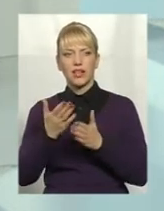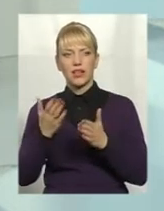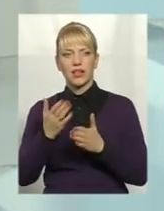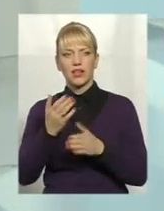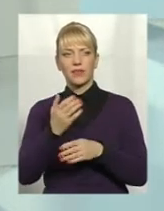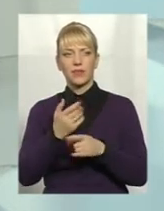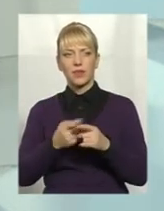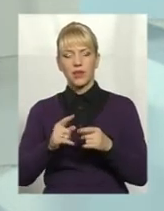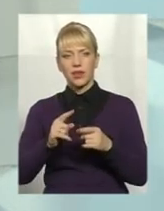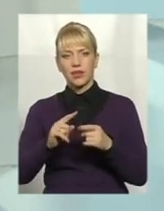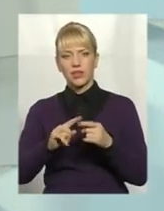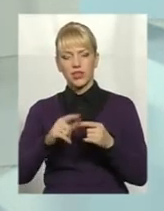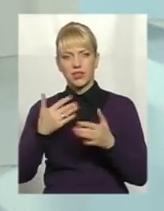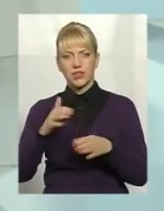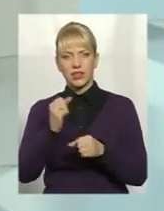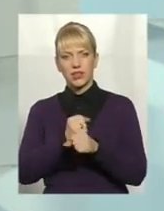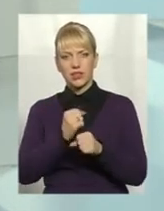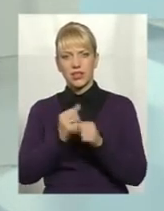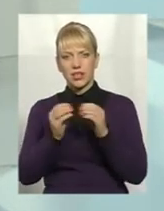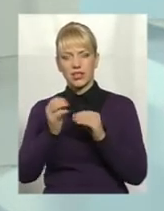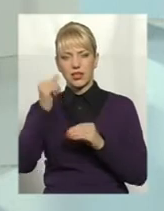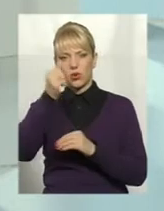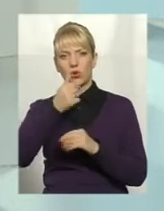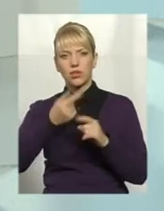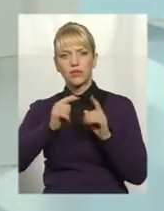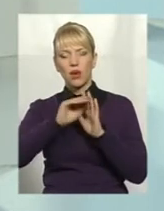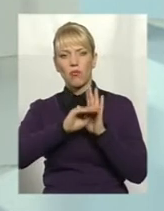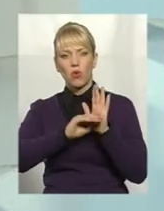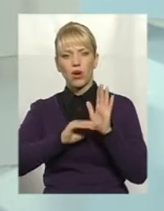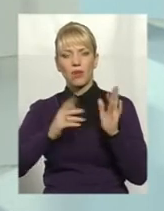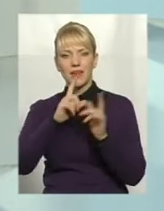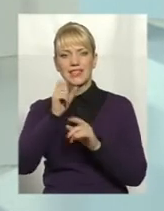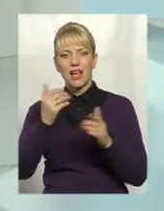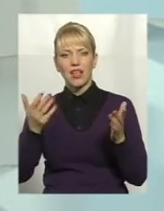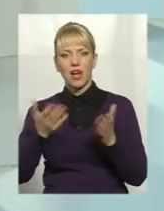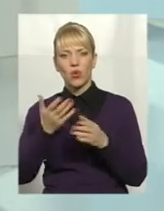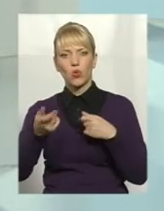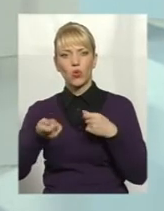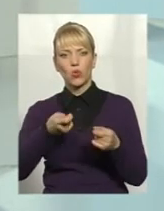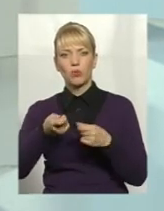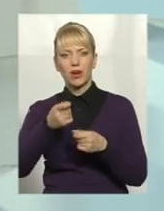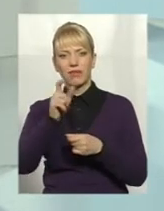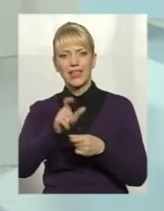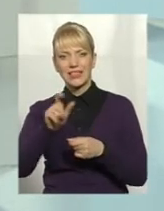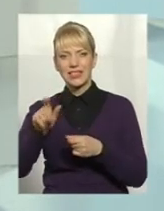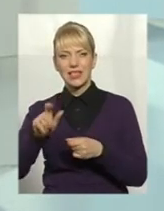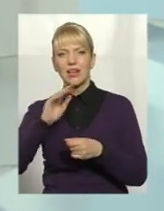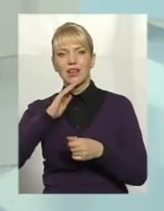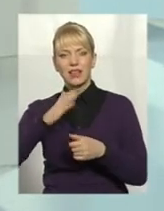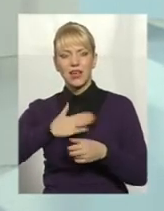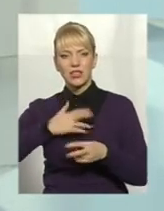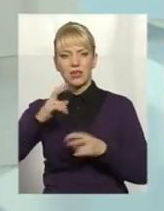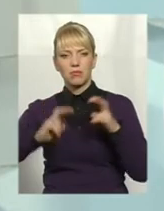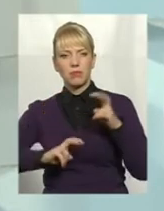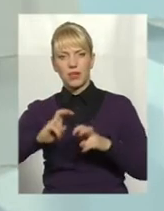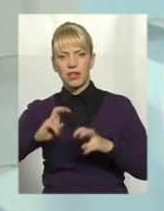близько 10 років. Це програма, за якою управлінці наших підприємств,